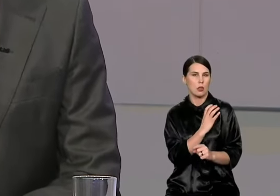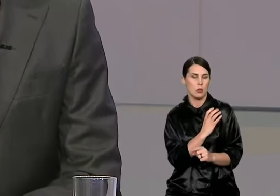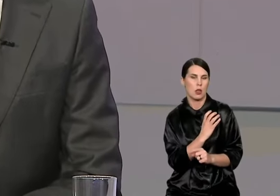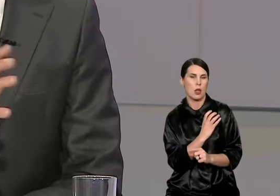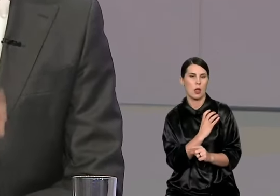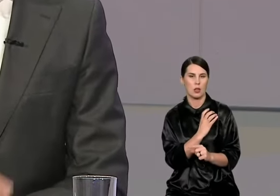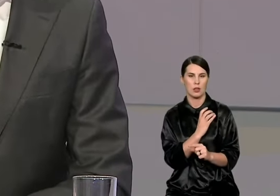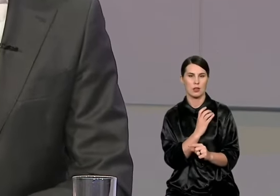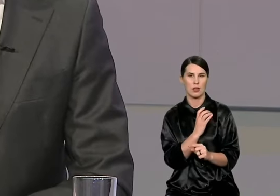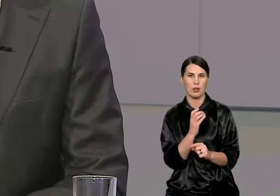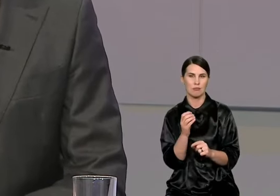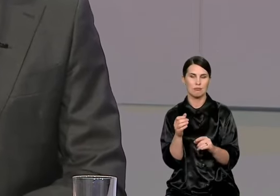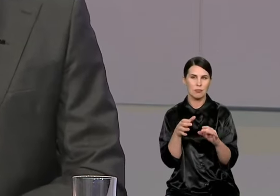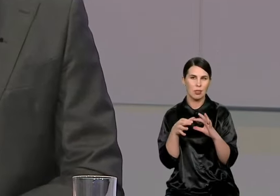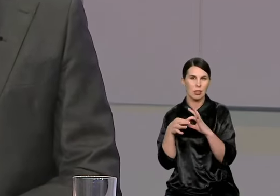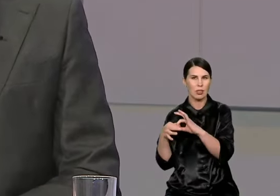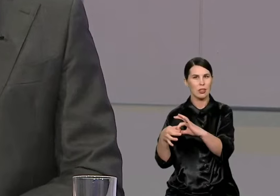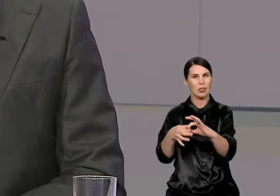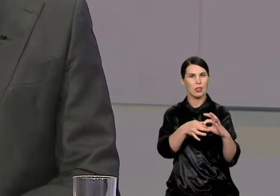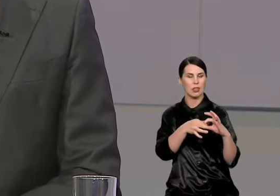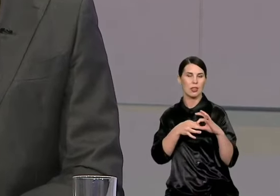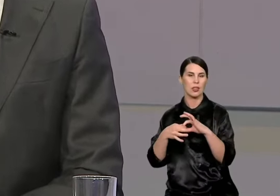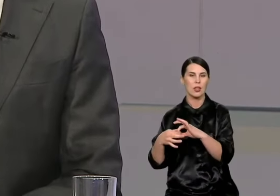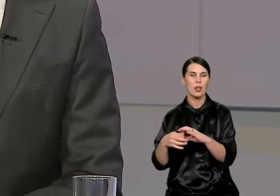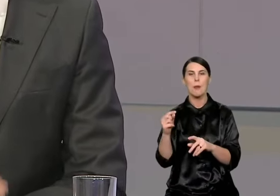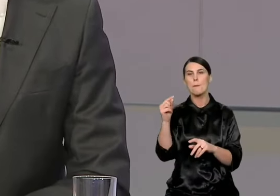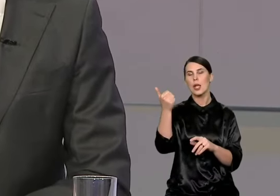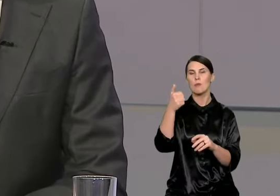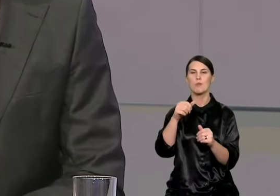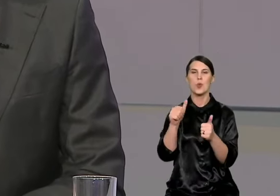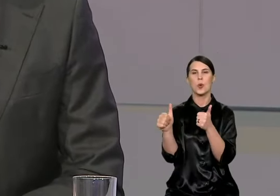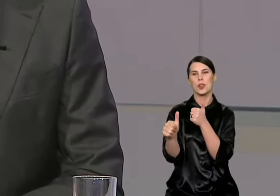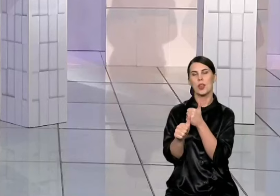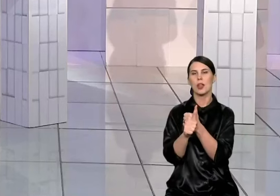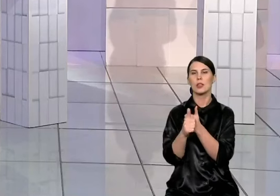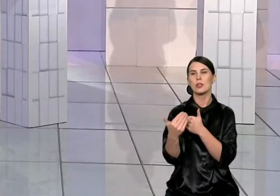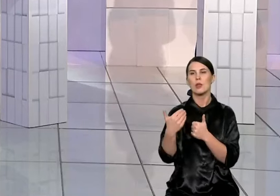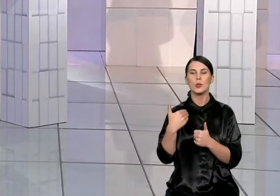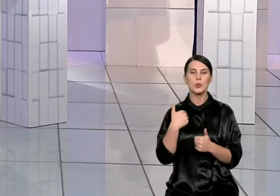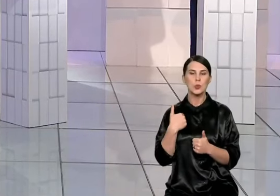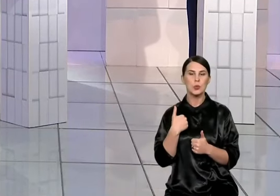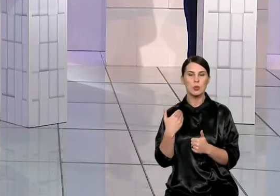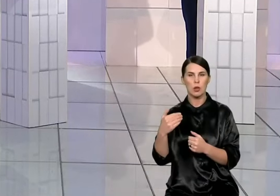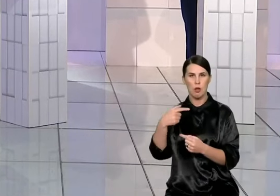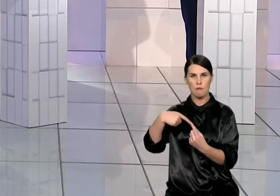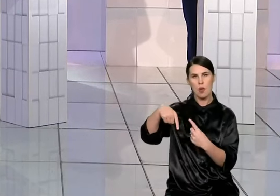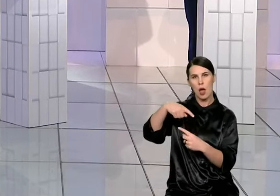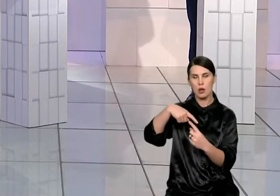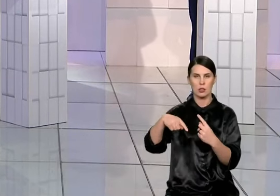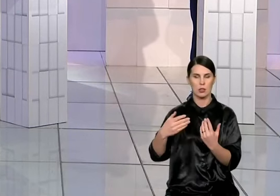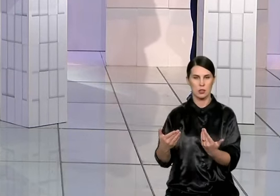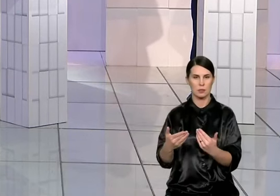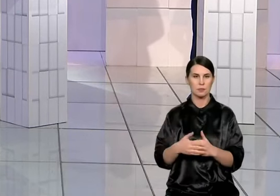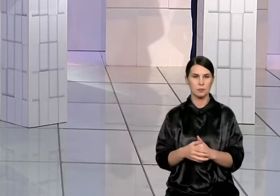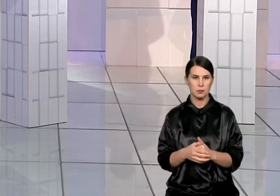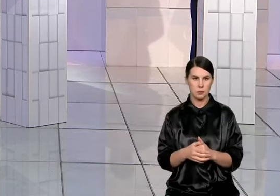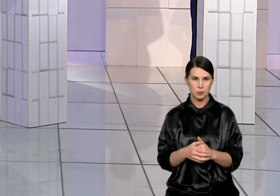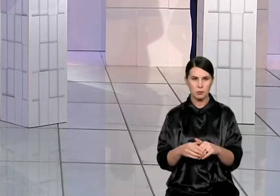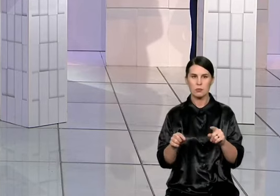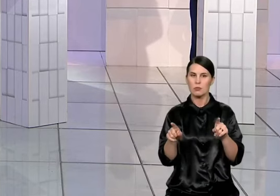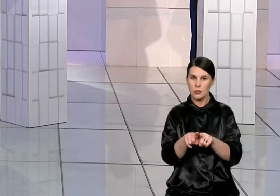plėtros dalykai tenkinant verslo interesus pirmiausia. Problemos yra senos ir gilios, tai yra ir sklipų gražinimo